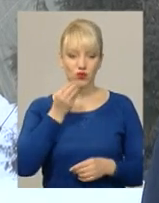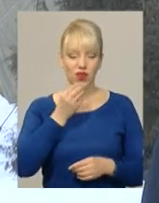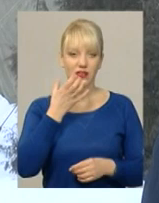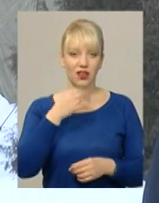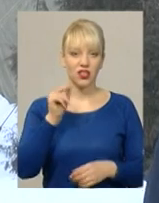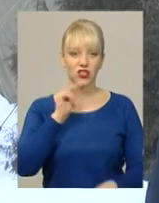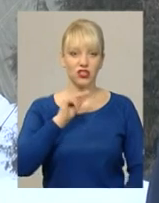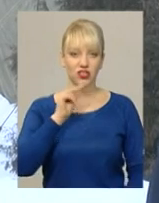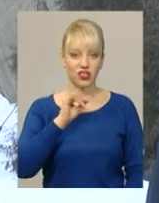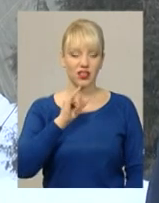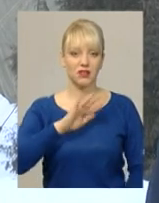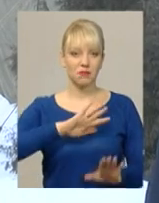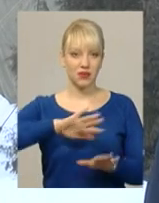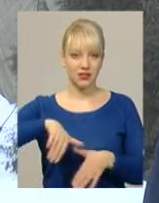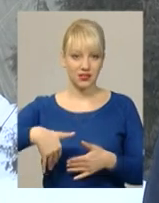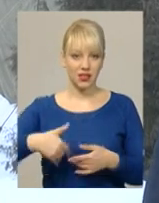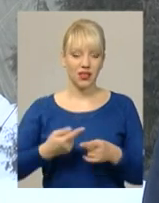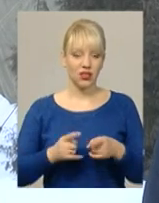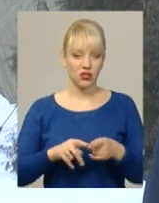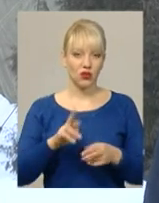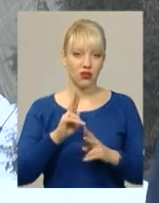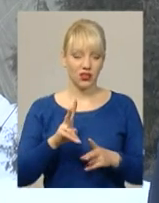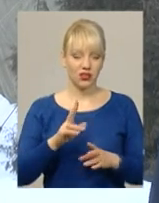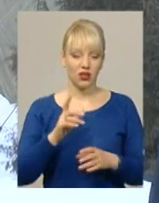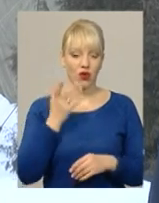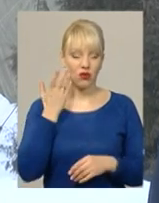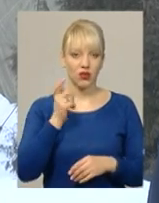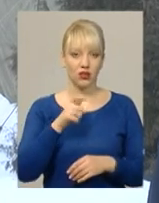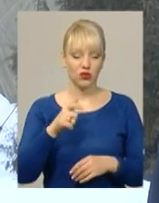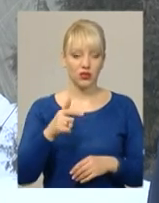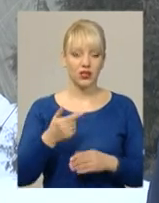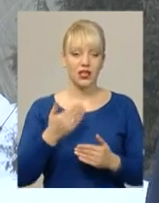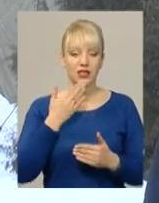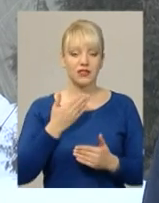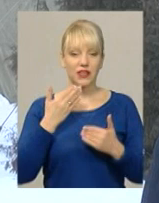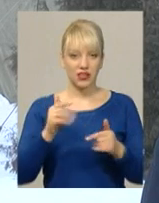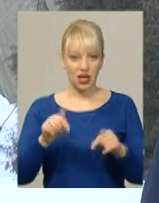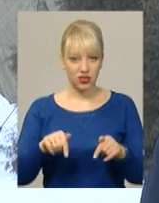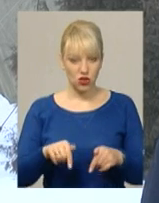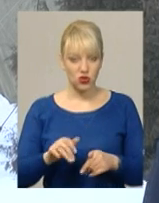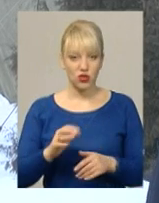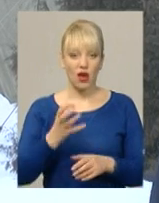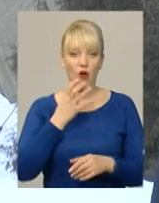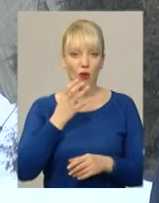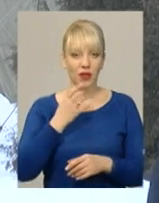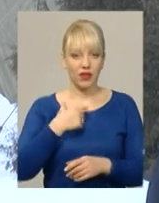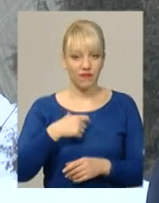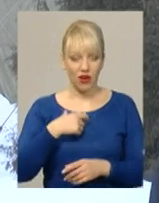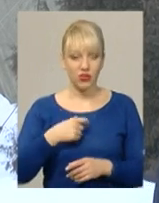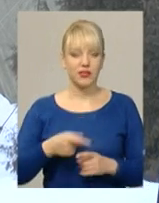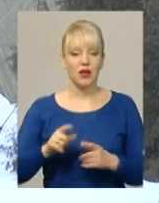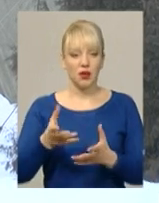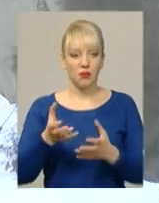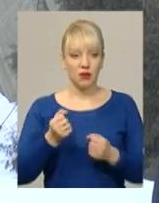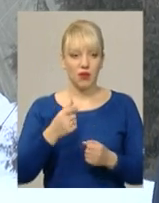гарячий чай. І після цього, коли люди сюди звертаються, обігріваються, ми їх приймаємо вже до